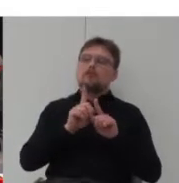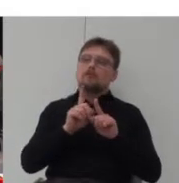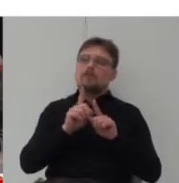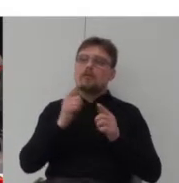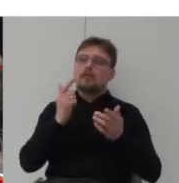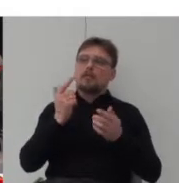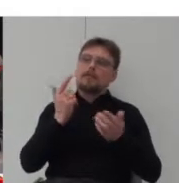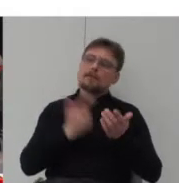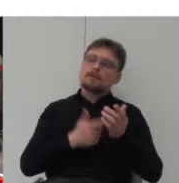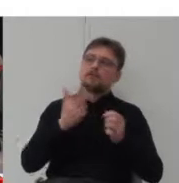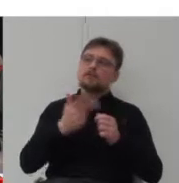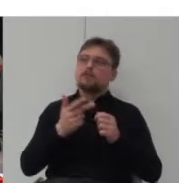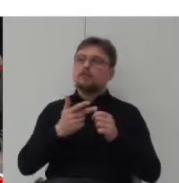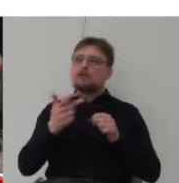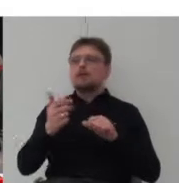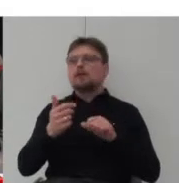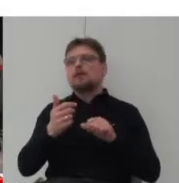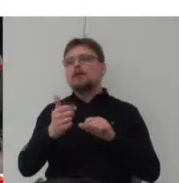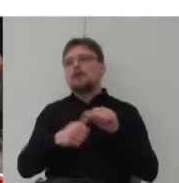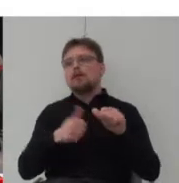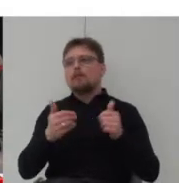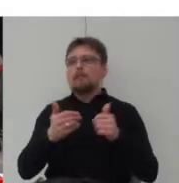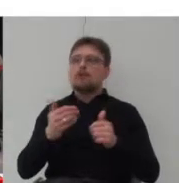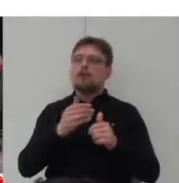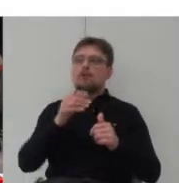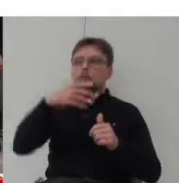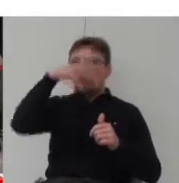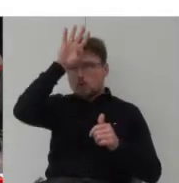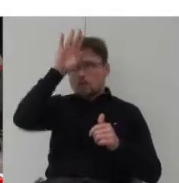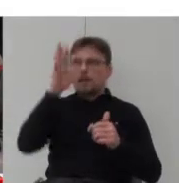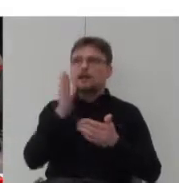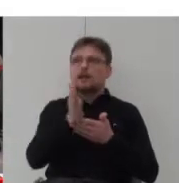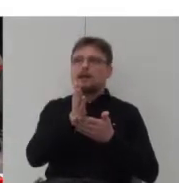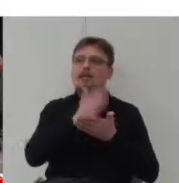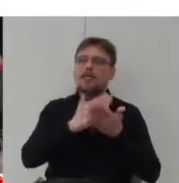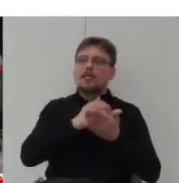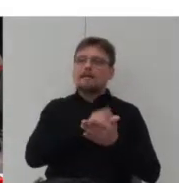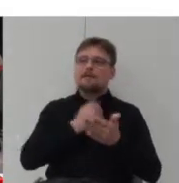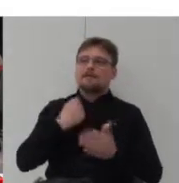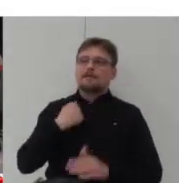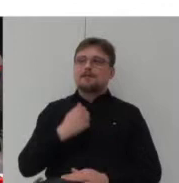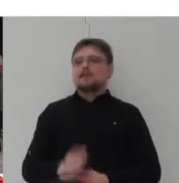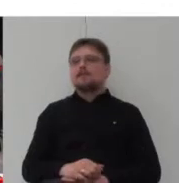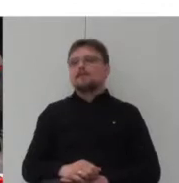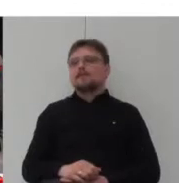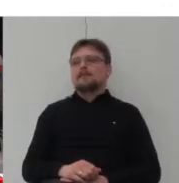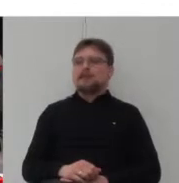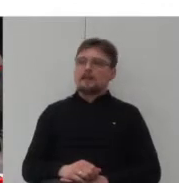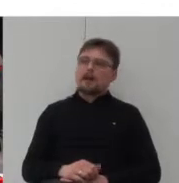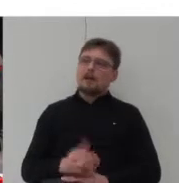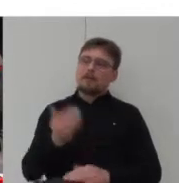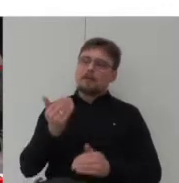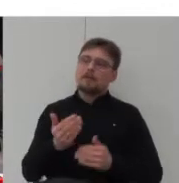roku Łódź może być równie dobrze już dzielnicą Warszawy, co jest trochę śmieszne, ale może się okazać